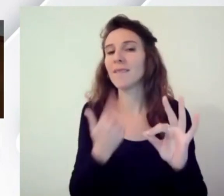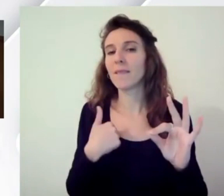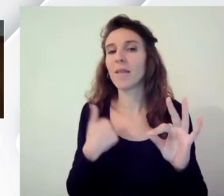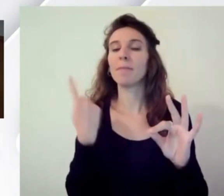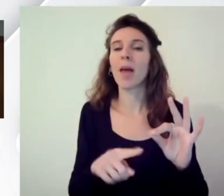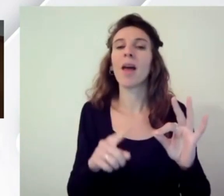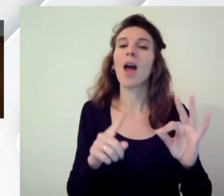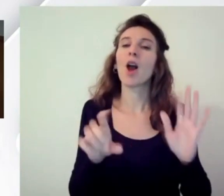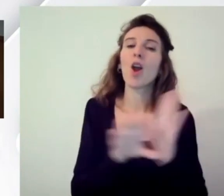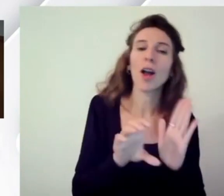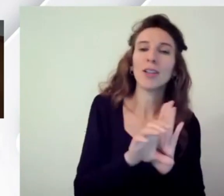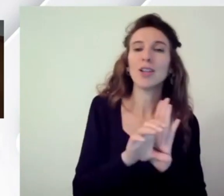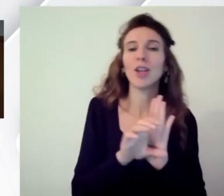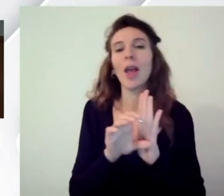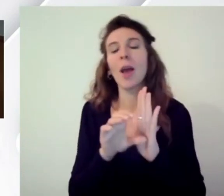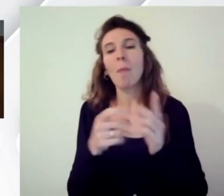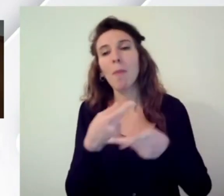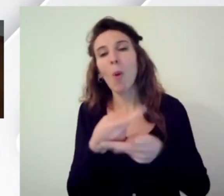pubblico è uno slogan ma